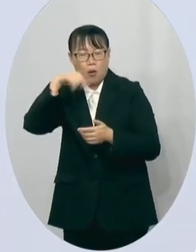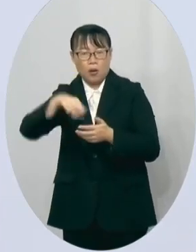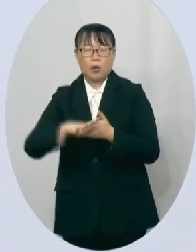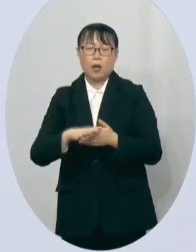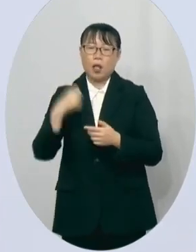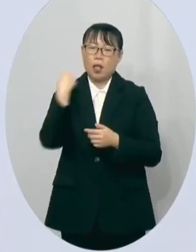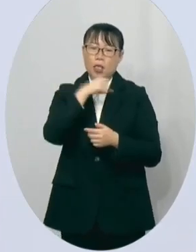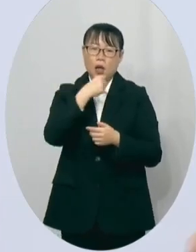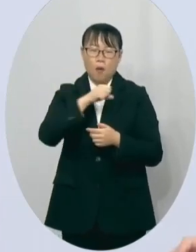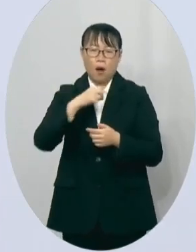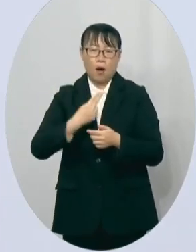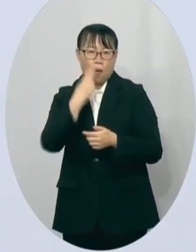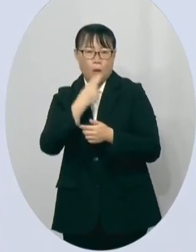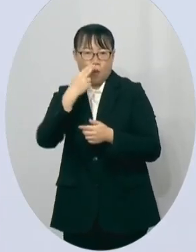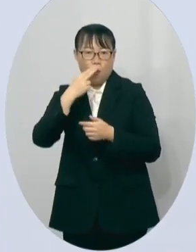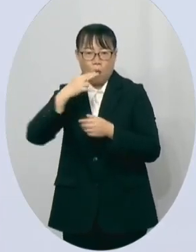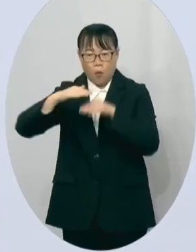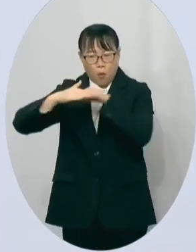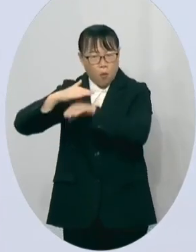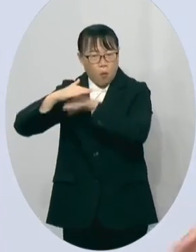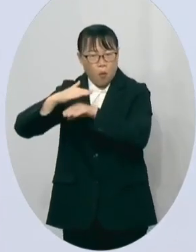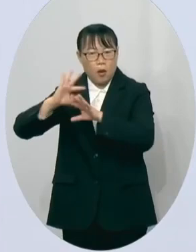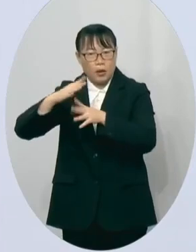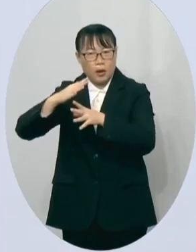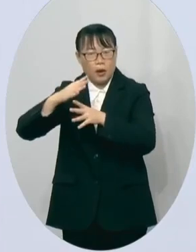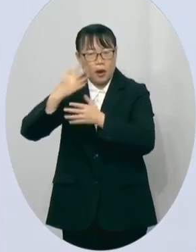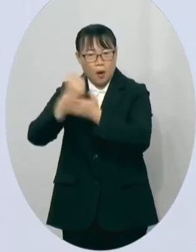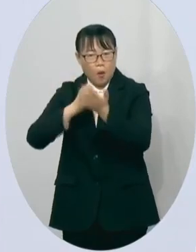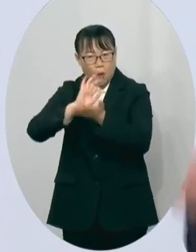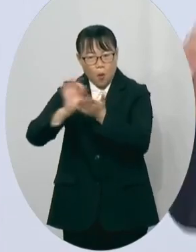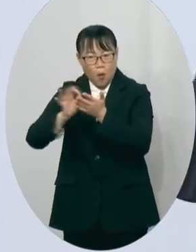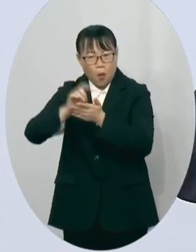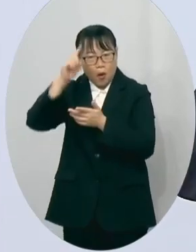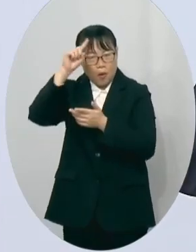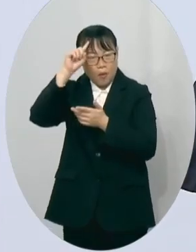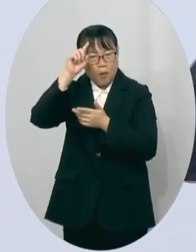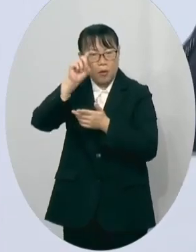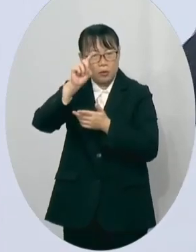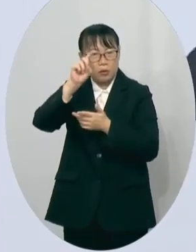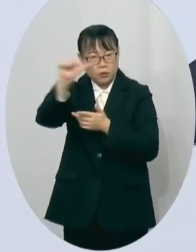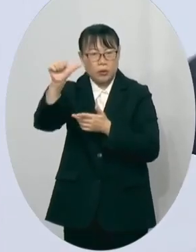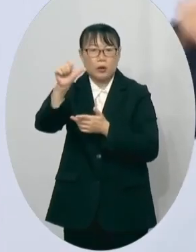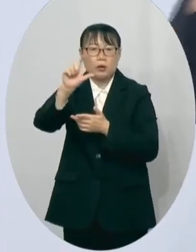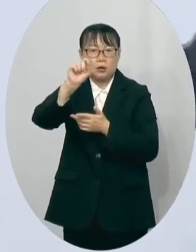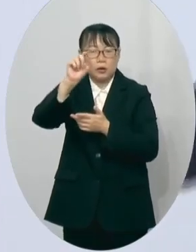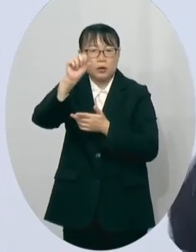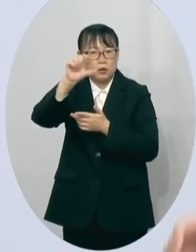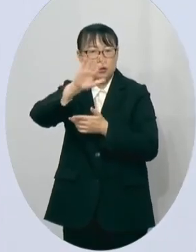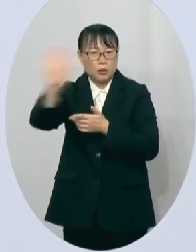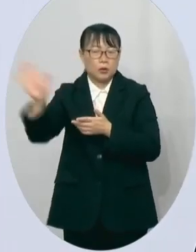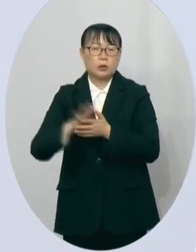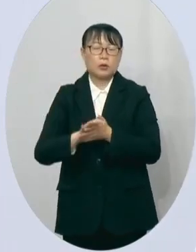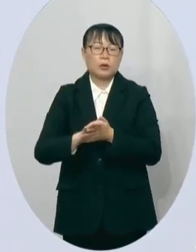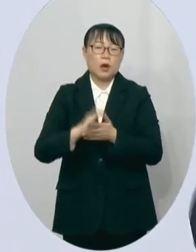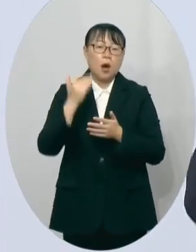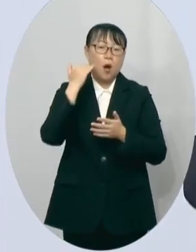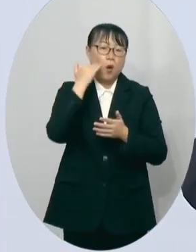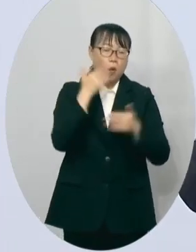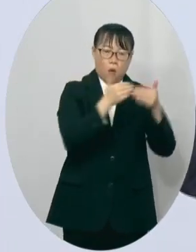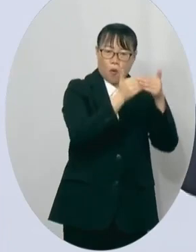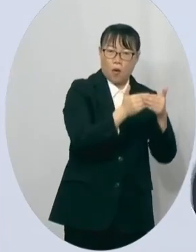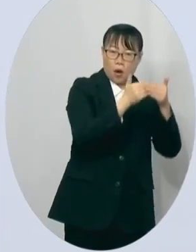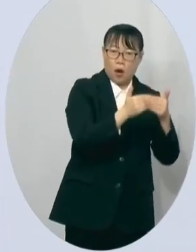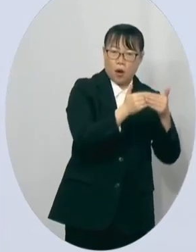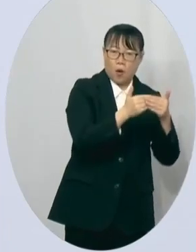储存大概只有这个15天左右的时间那如果万一台湾海峡被对岸封锁如果